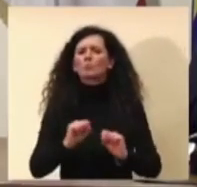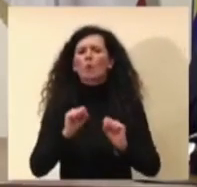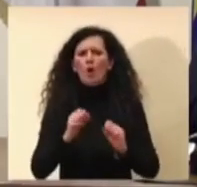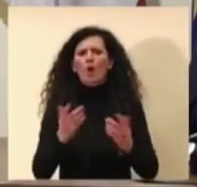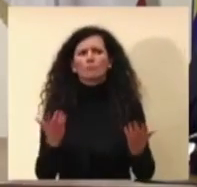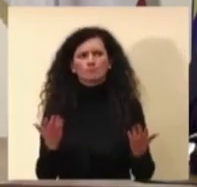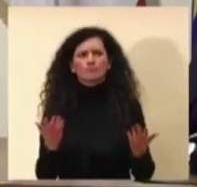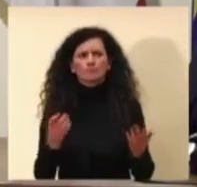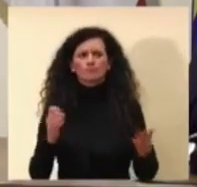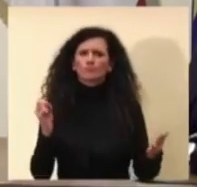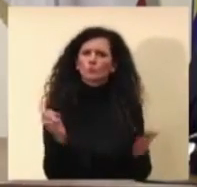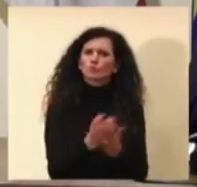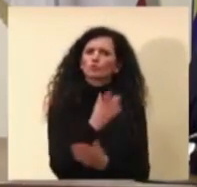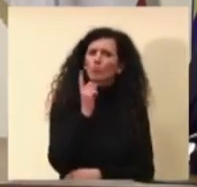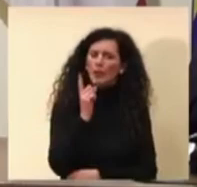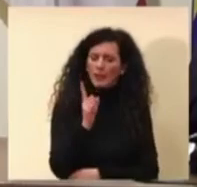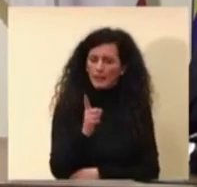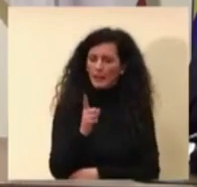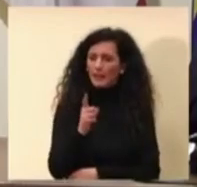campioni